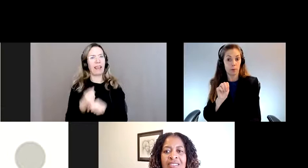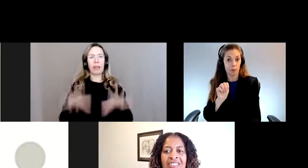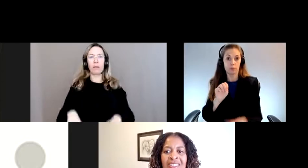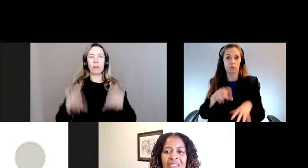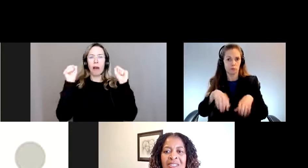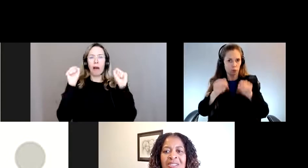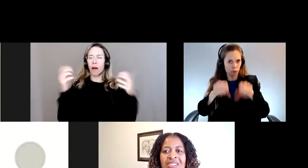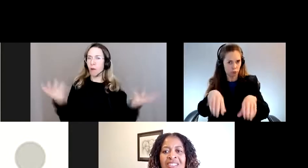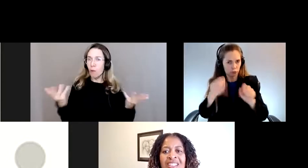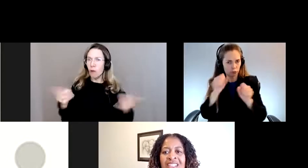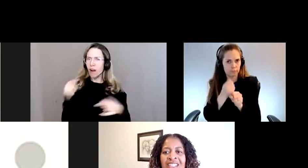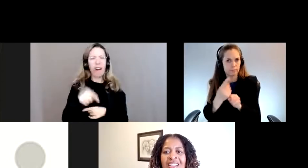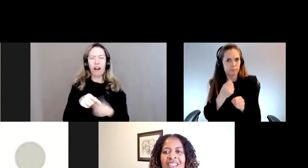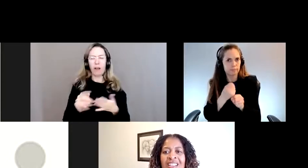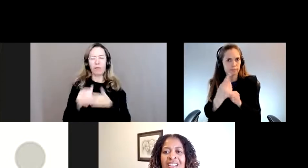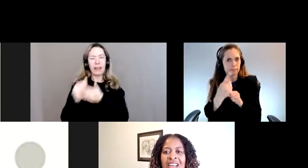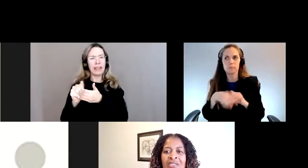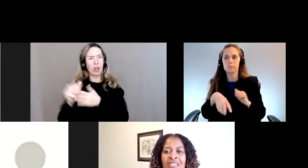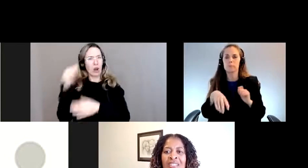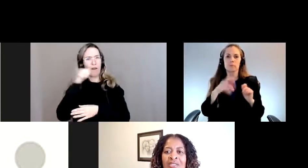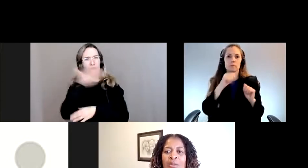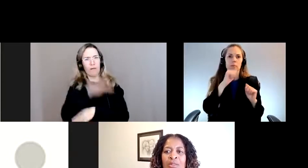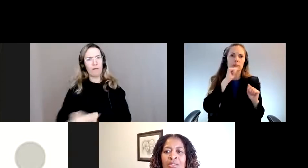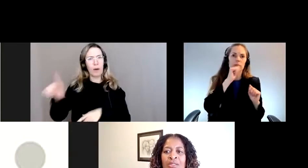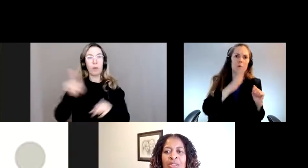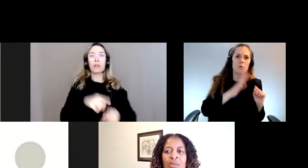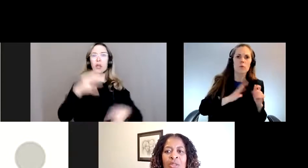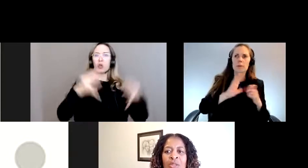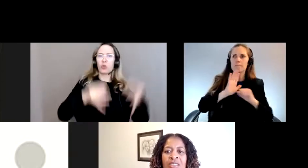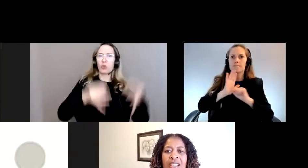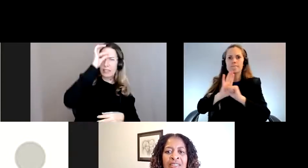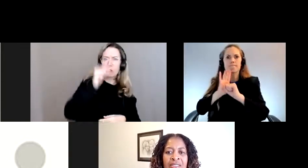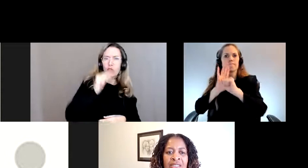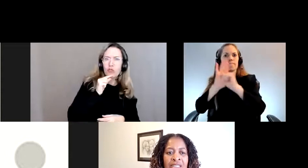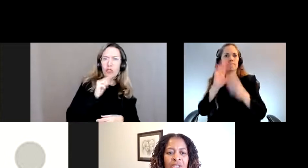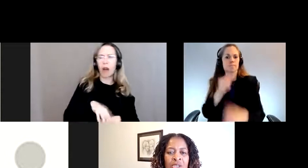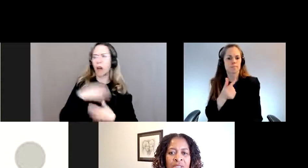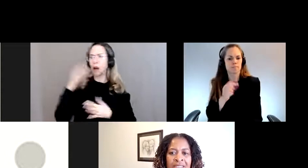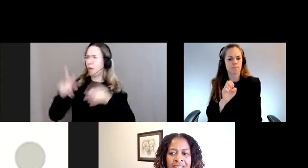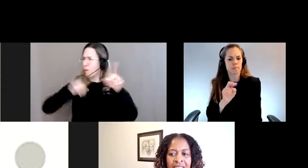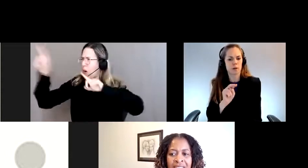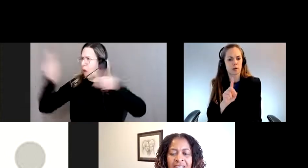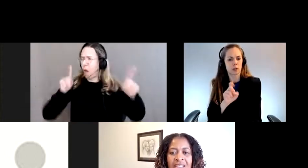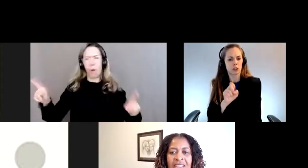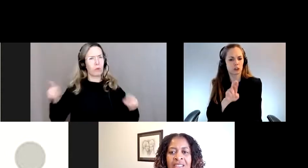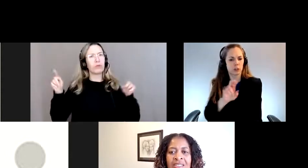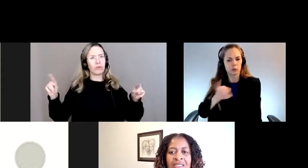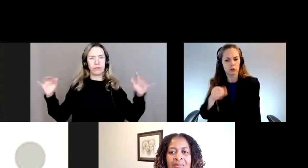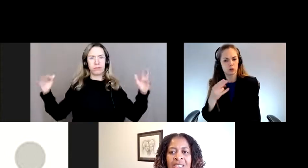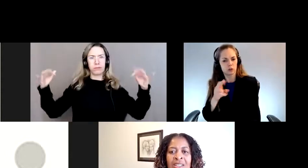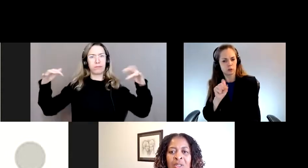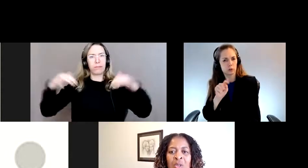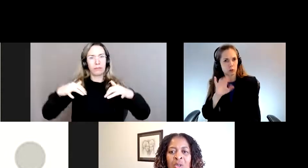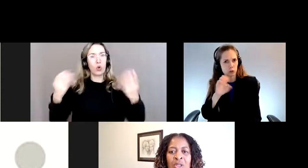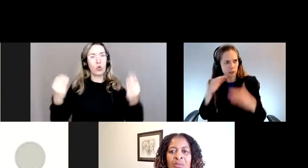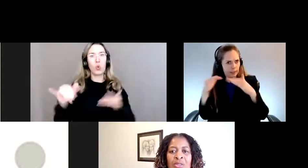cours duquel les leaders du mouvement des femmes et de la justice de genre du monde entier se réunissent à